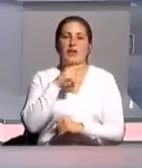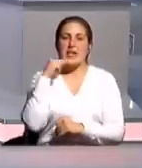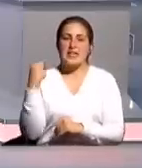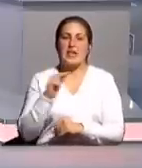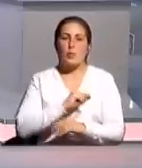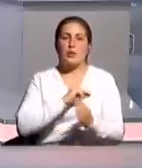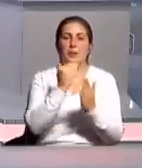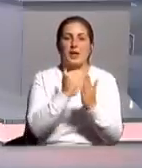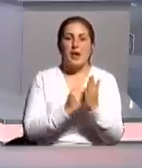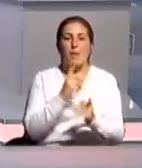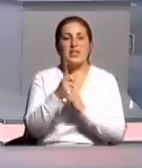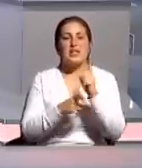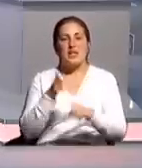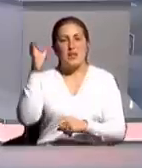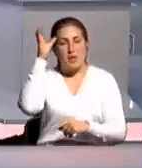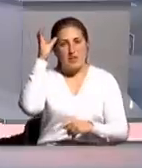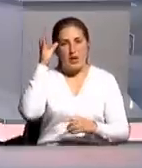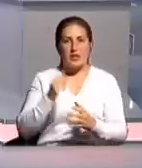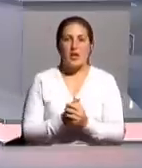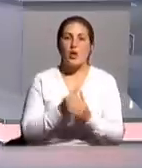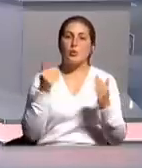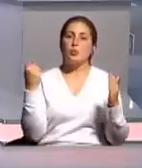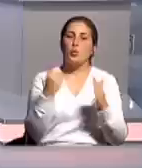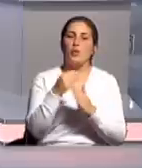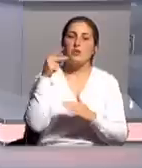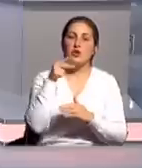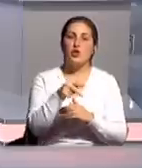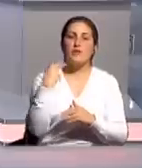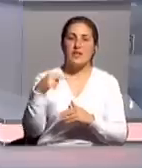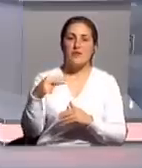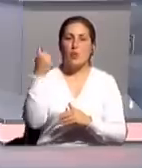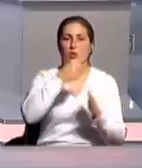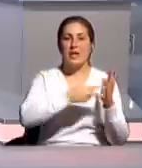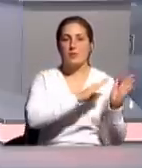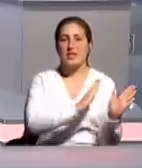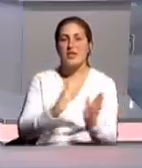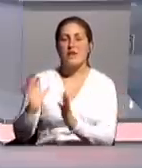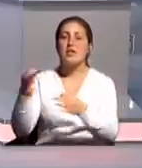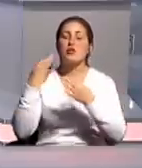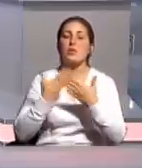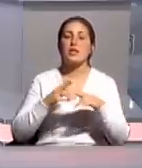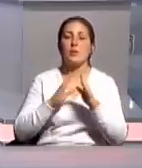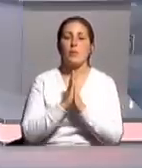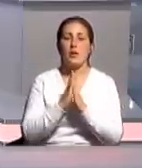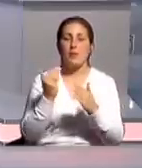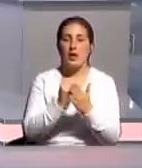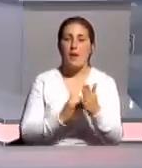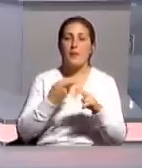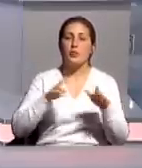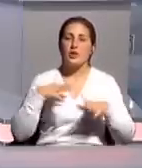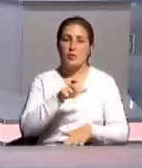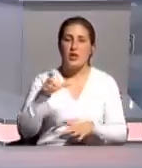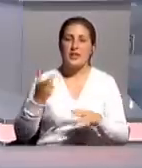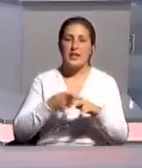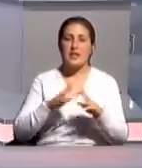программа модернизации образования. До 2020 года она распланирована. Расскажите, пожалуйста, об этой программе, потому что крымчанам наверняка с